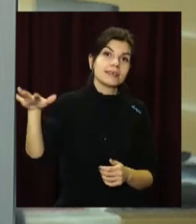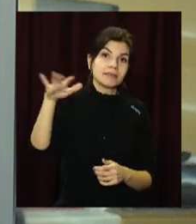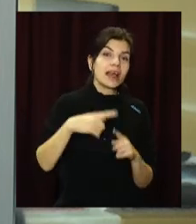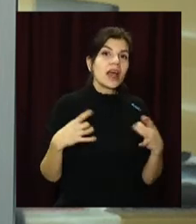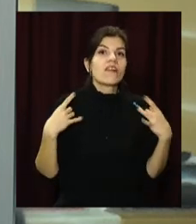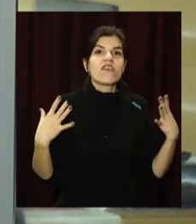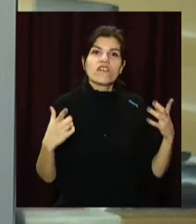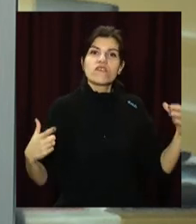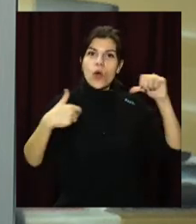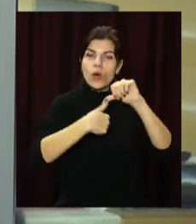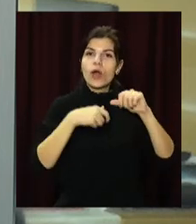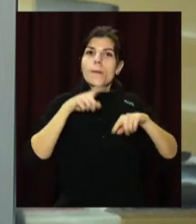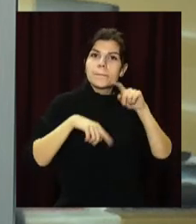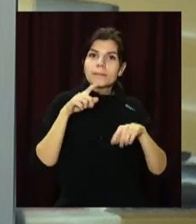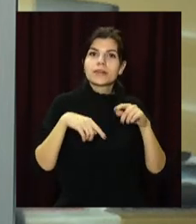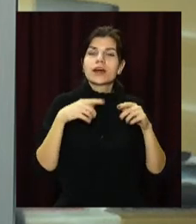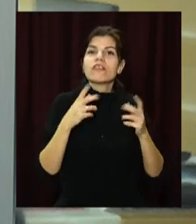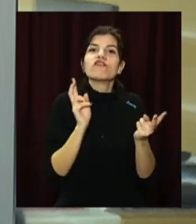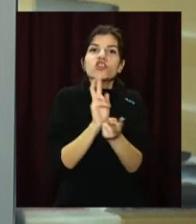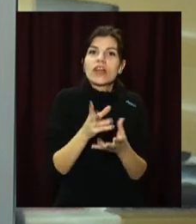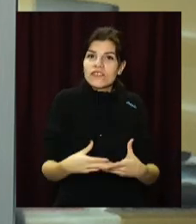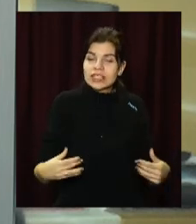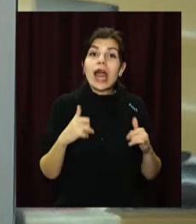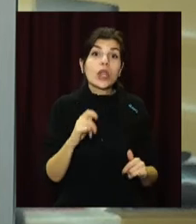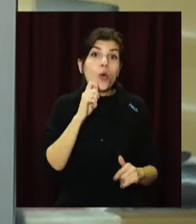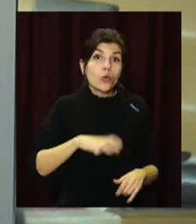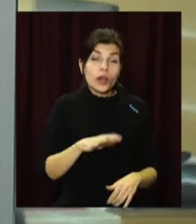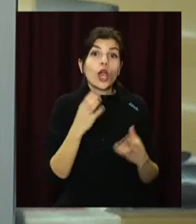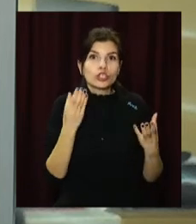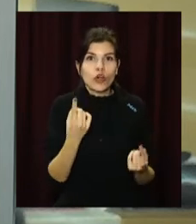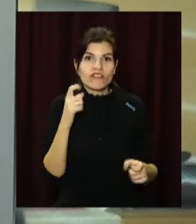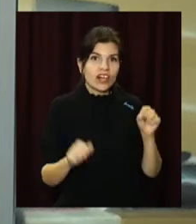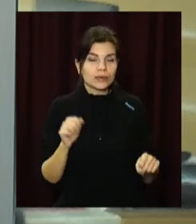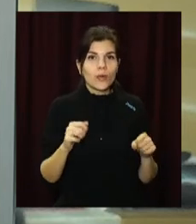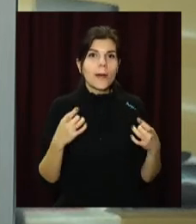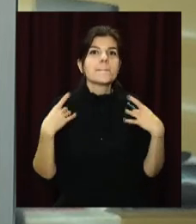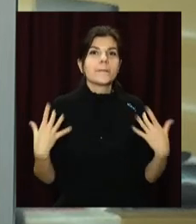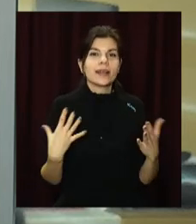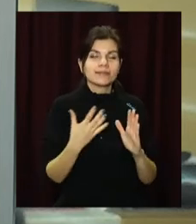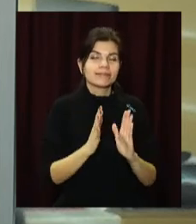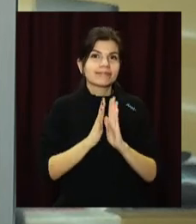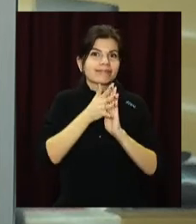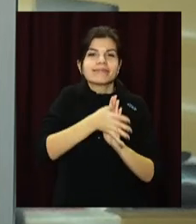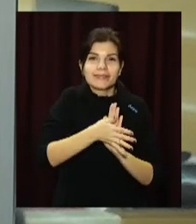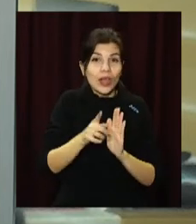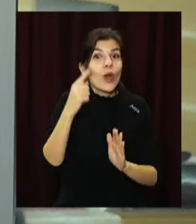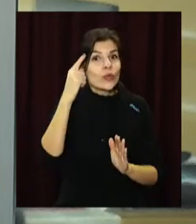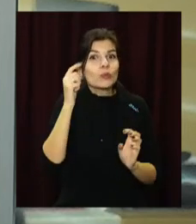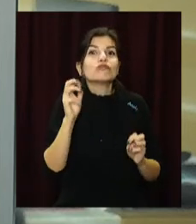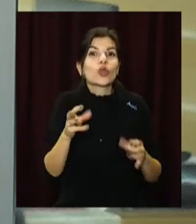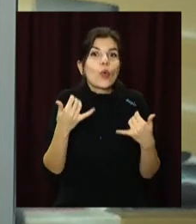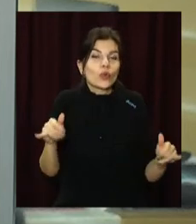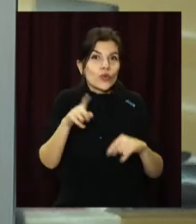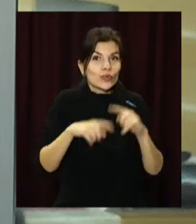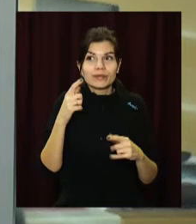свято вуз'єднання з близькими і зустріч весни. А для українців ще один привід зануритися у святкову атмосферу. Якщо думаєте, чим здивувати